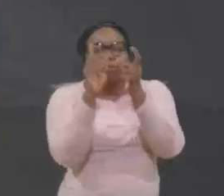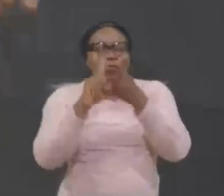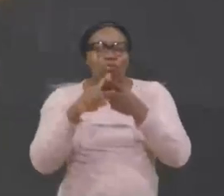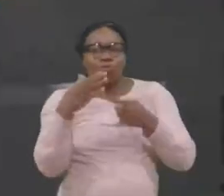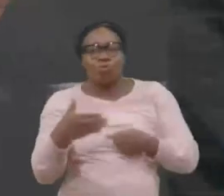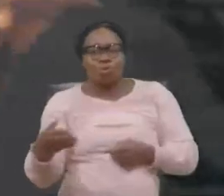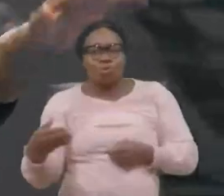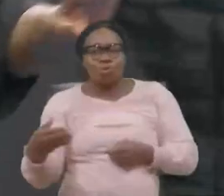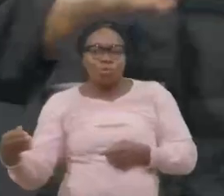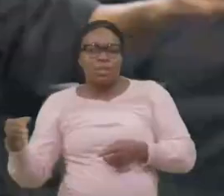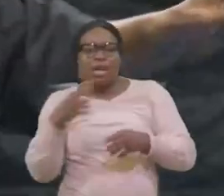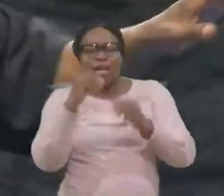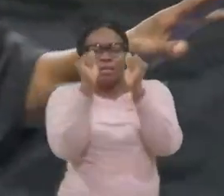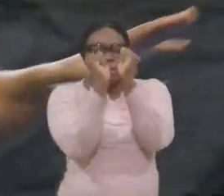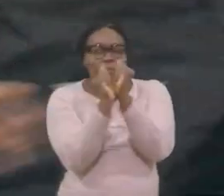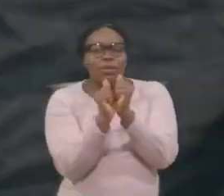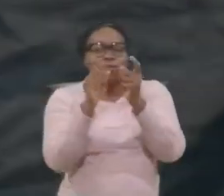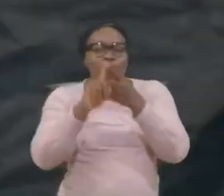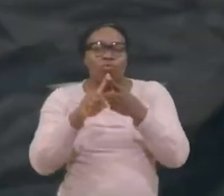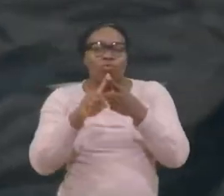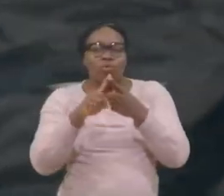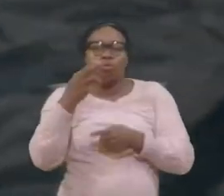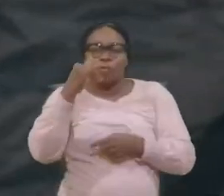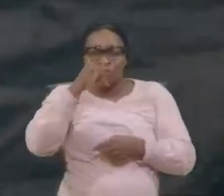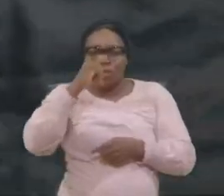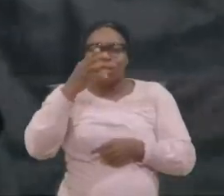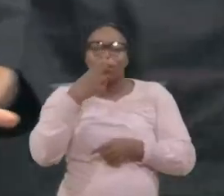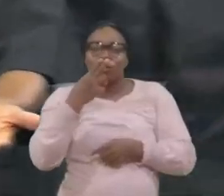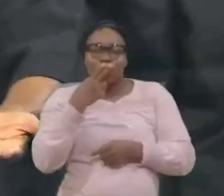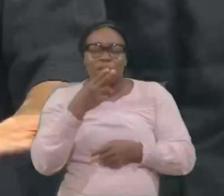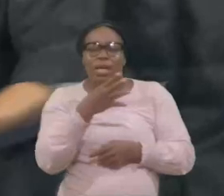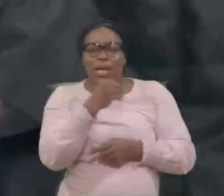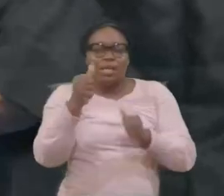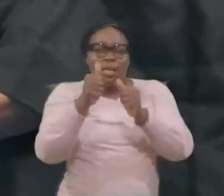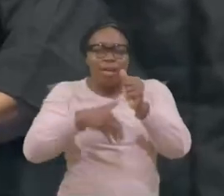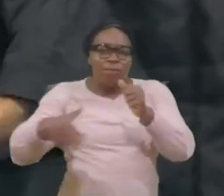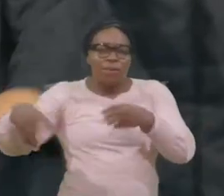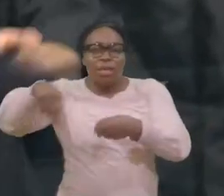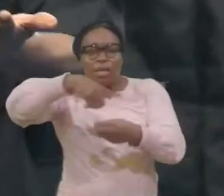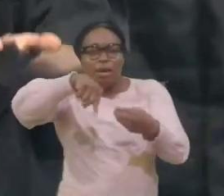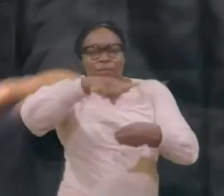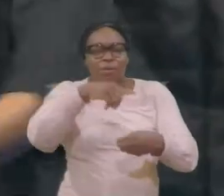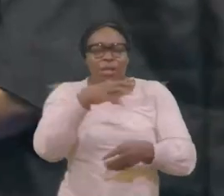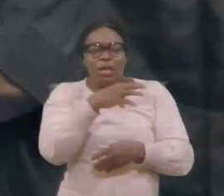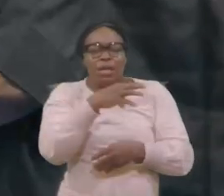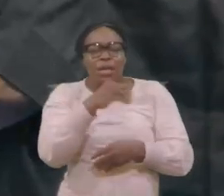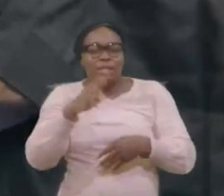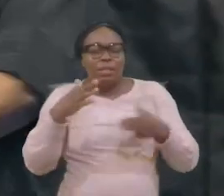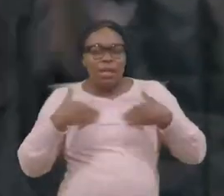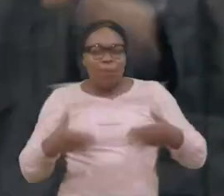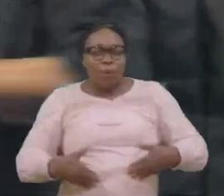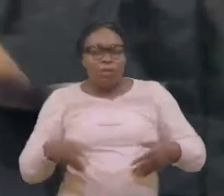esclaves aux substances à tout ce qui est autour et pour que le corps le